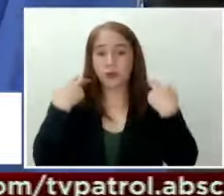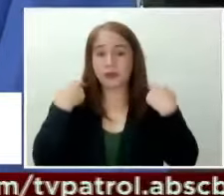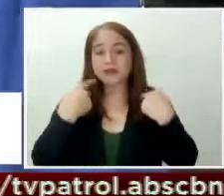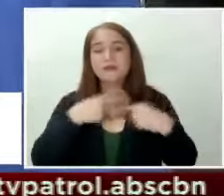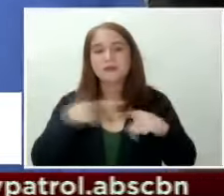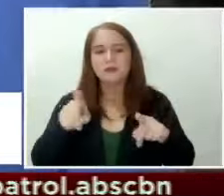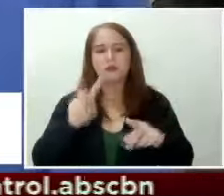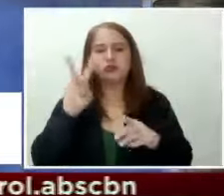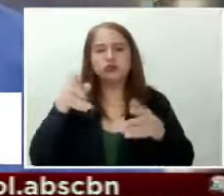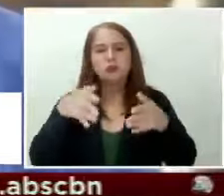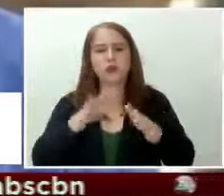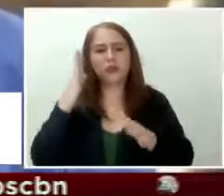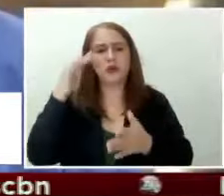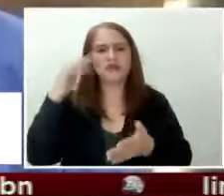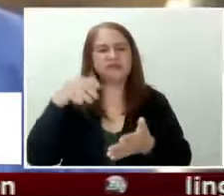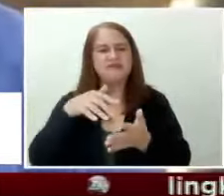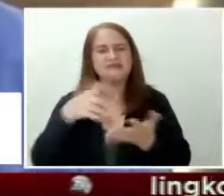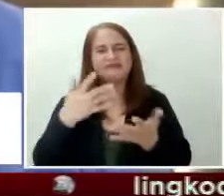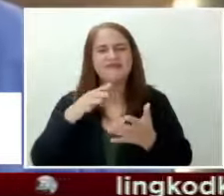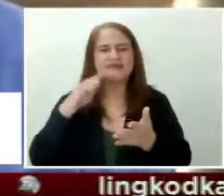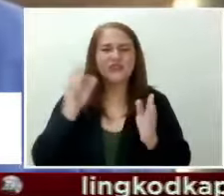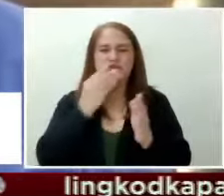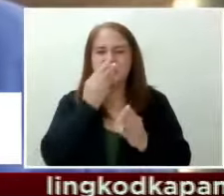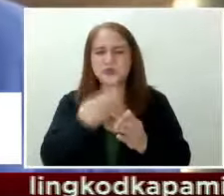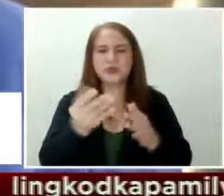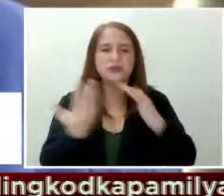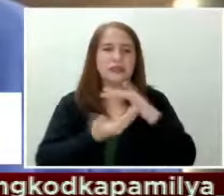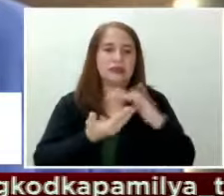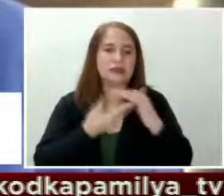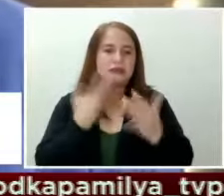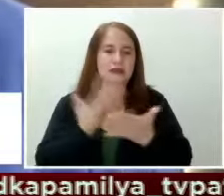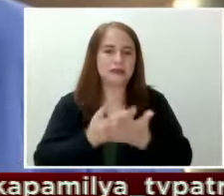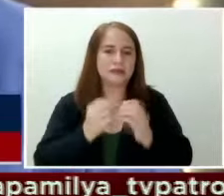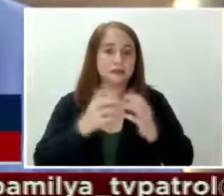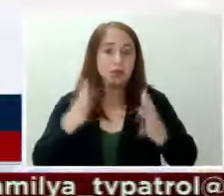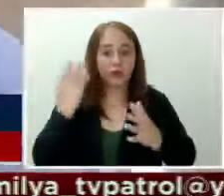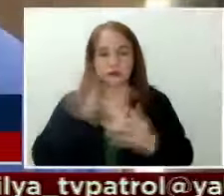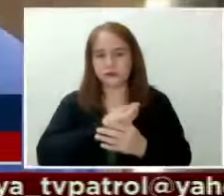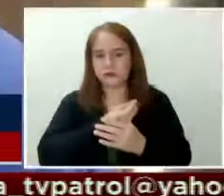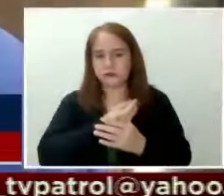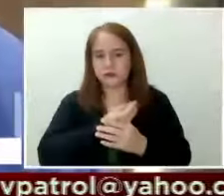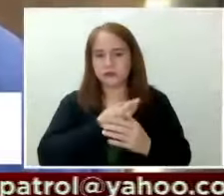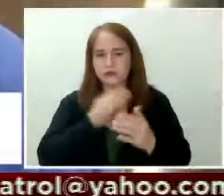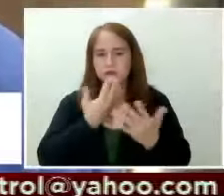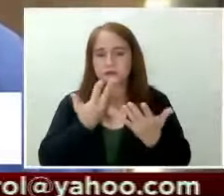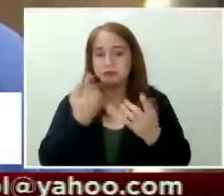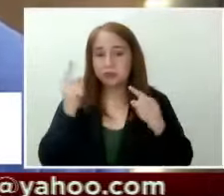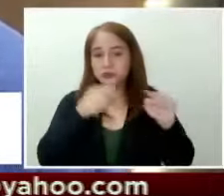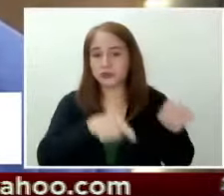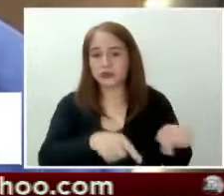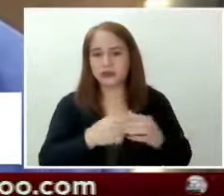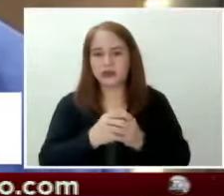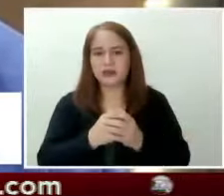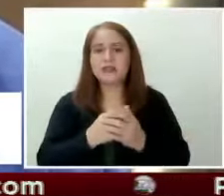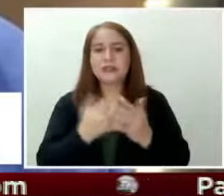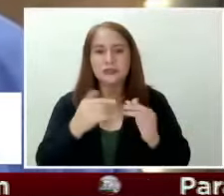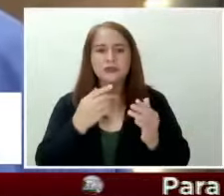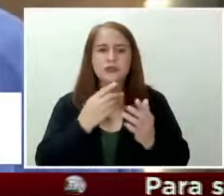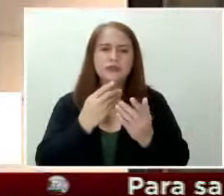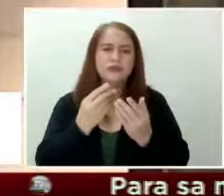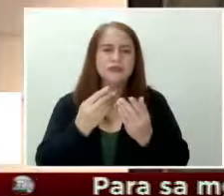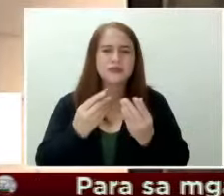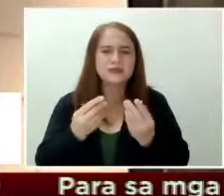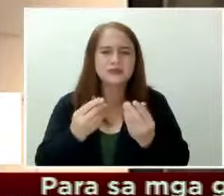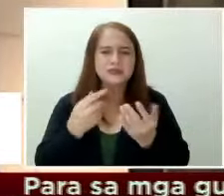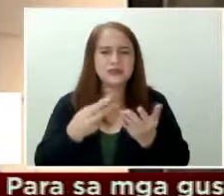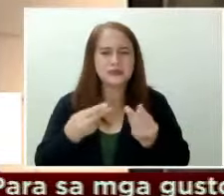dahil humina ang negosyo. Hindi masyadong marami kasi siguro takot din yung mga tao. Nakakabangon-bangon na sana, biglang ganun